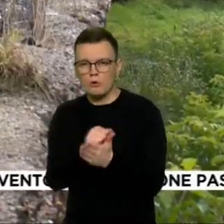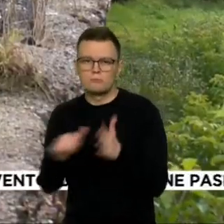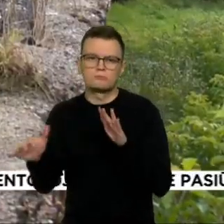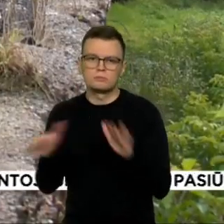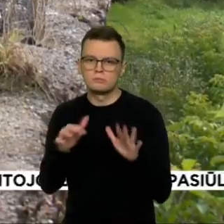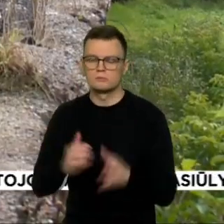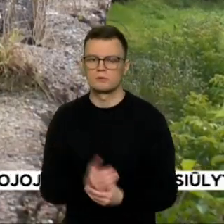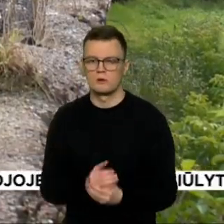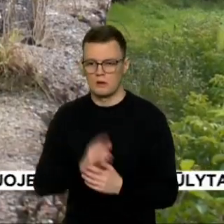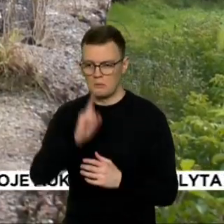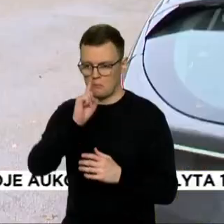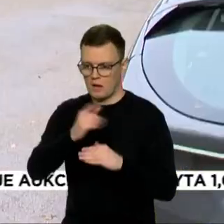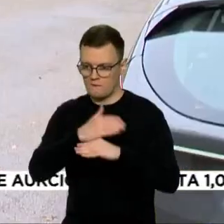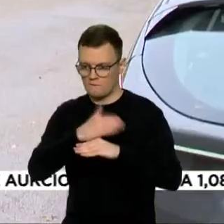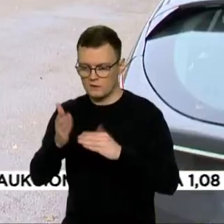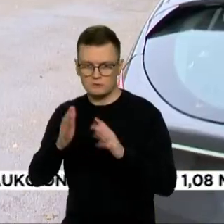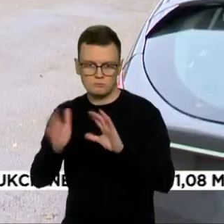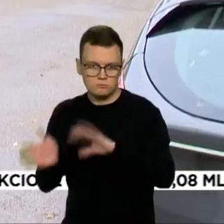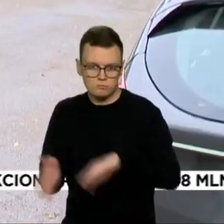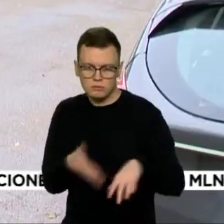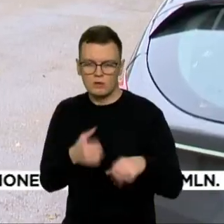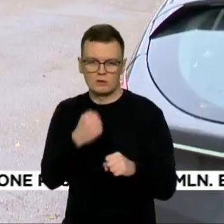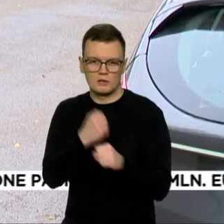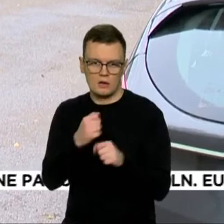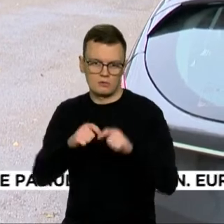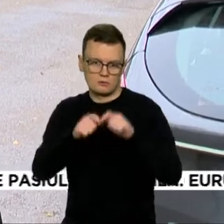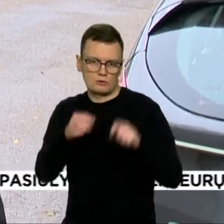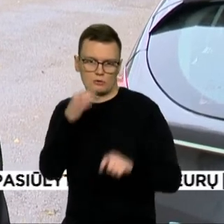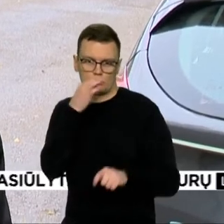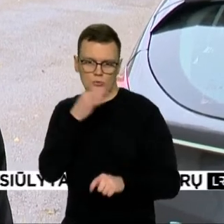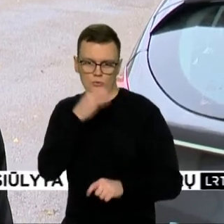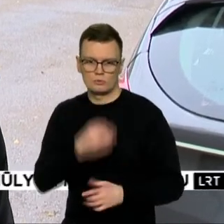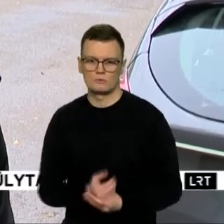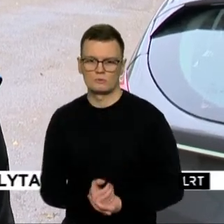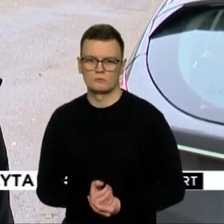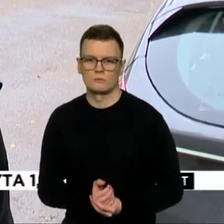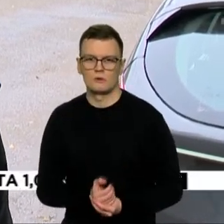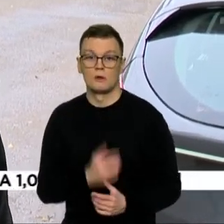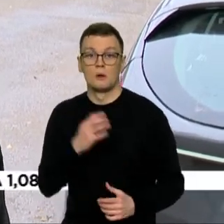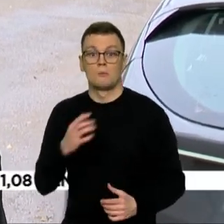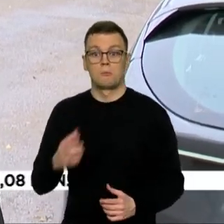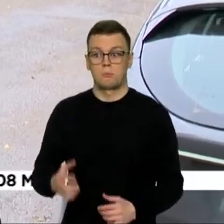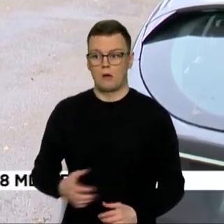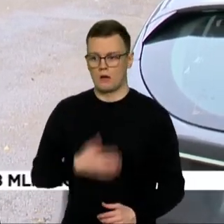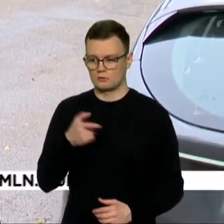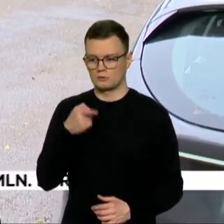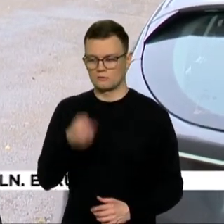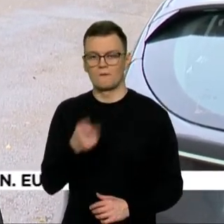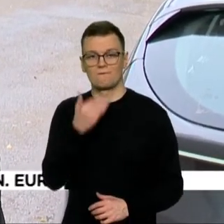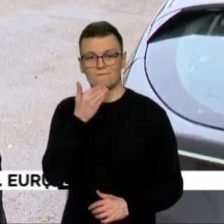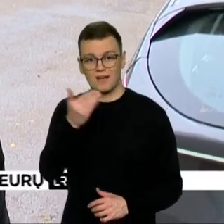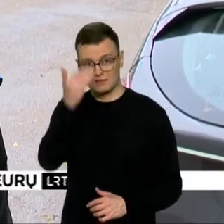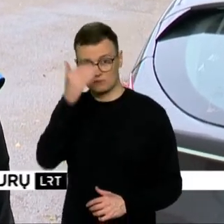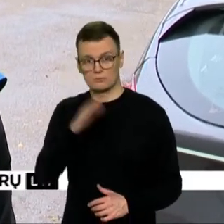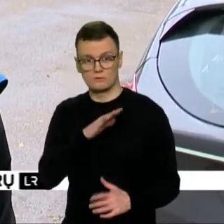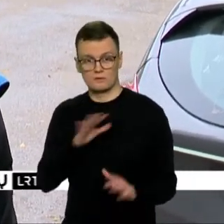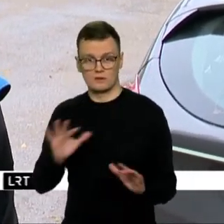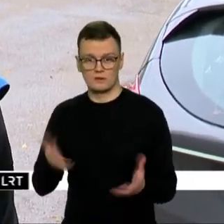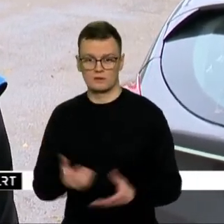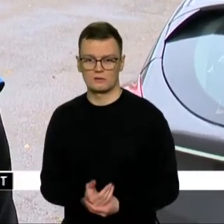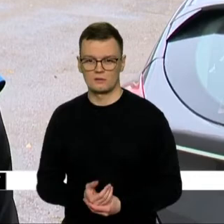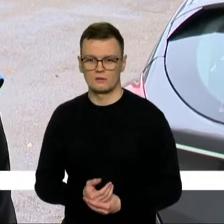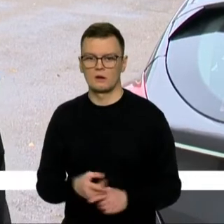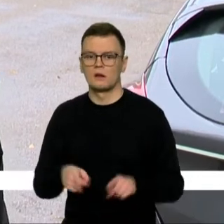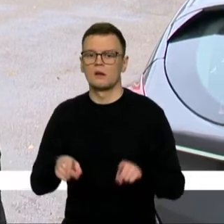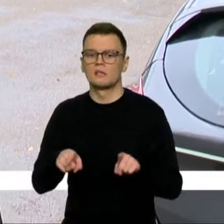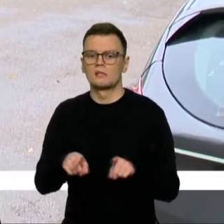darbai nepradėti. Baisu, baisu jau. Ir jau čia kiek buvo vasara, tai net šia jau baidarim,